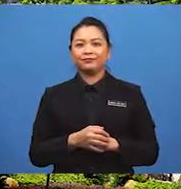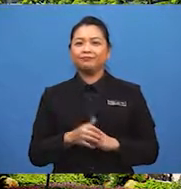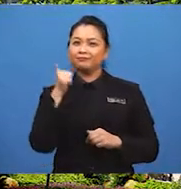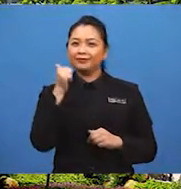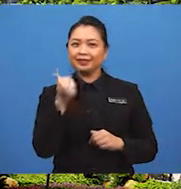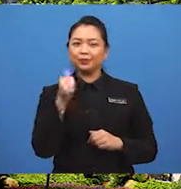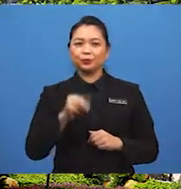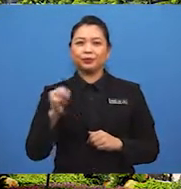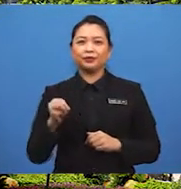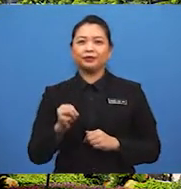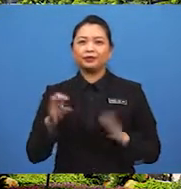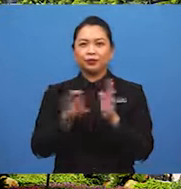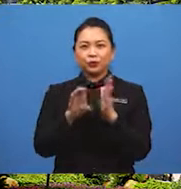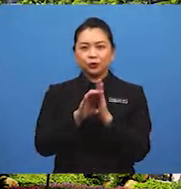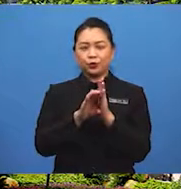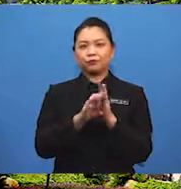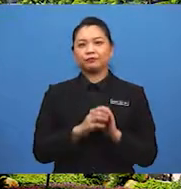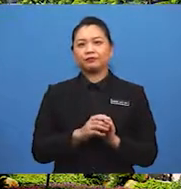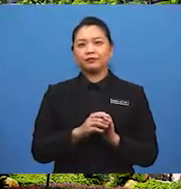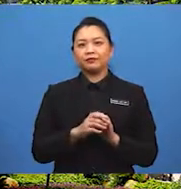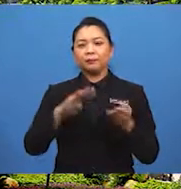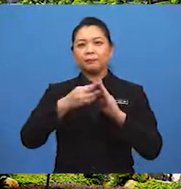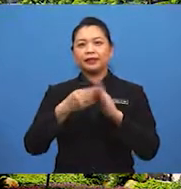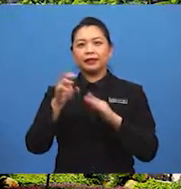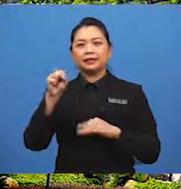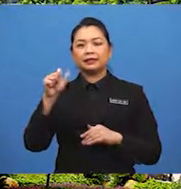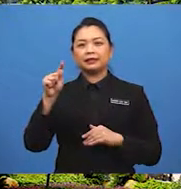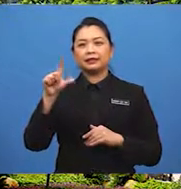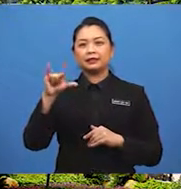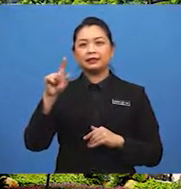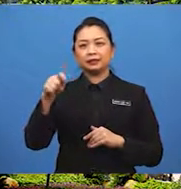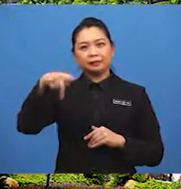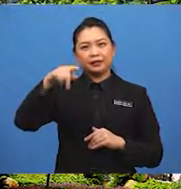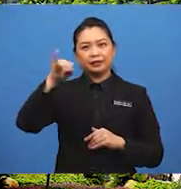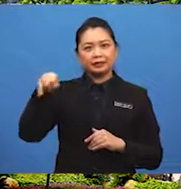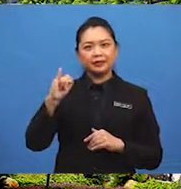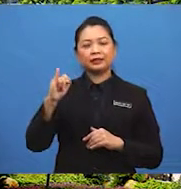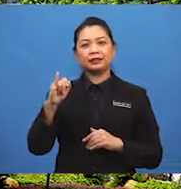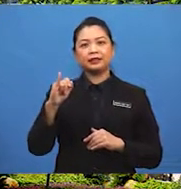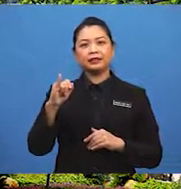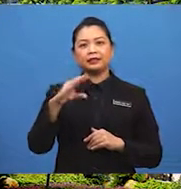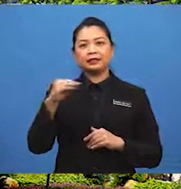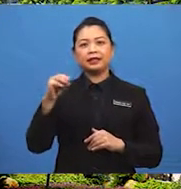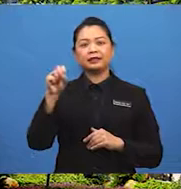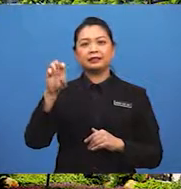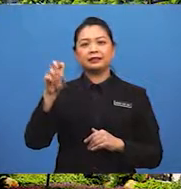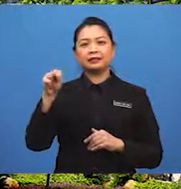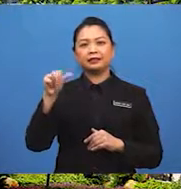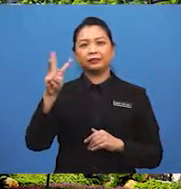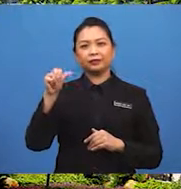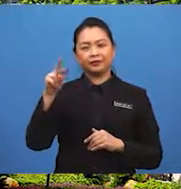Bagus, murid-murid. contohnya, bandar setelik Petaling Jaya dan bandar setelik